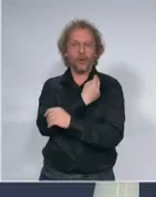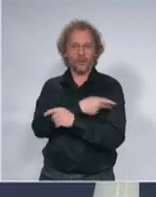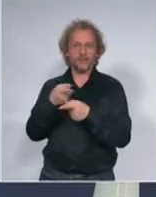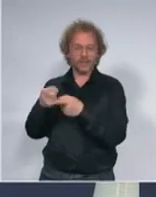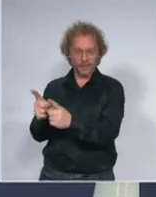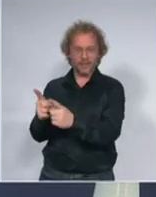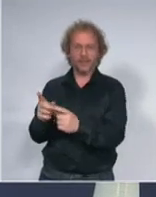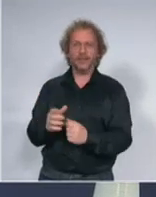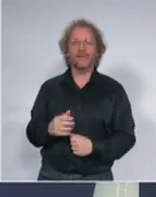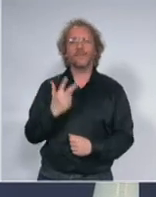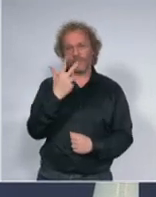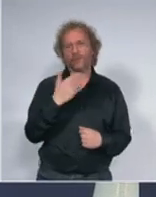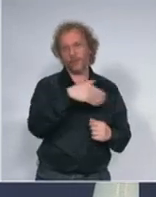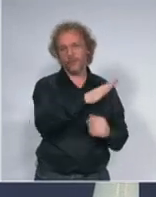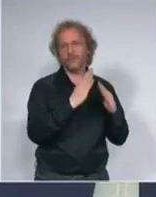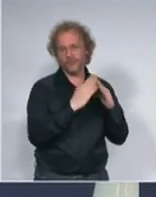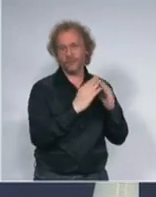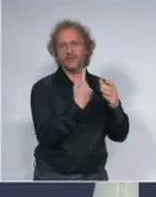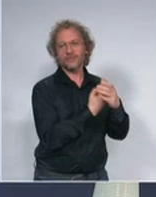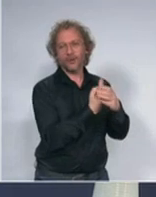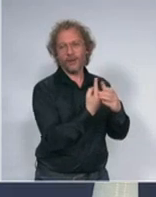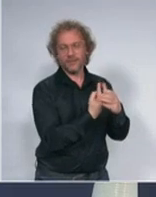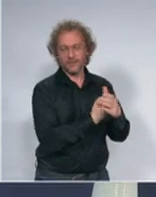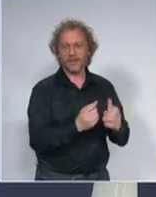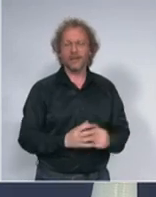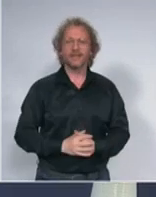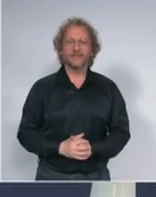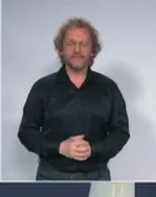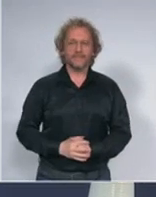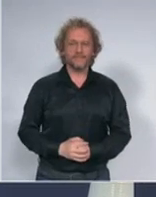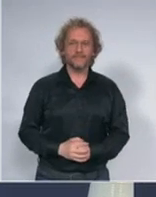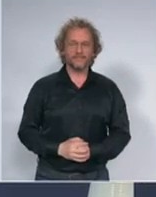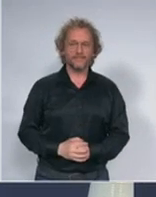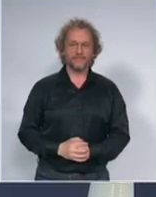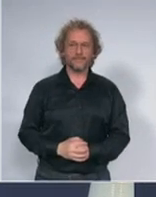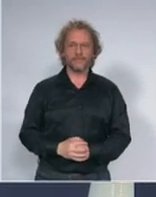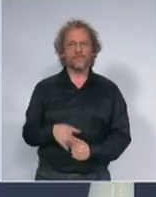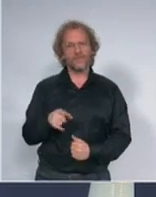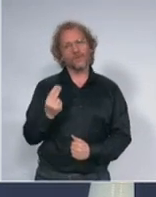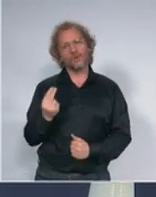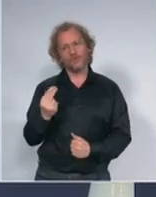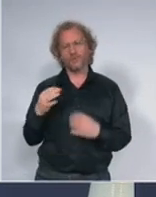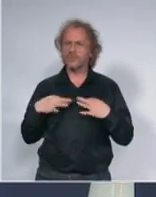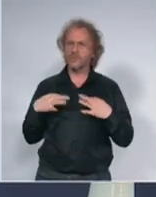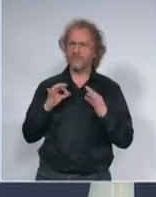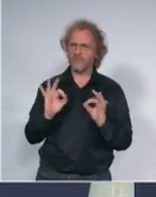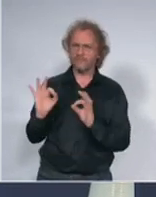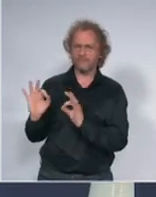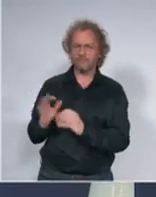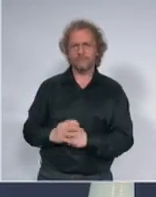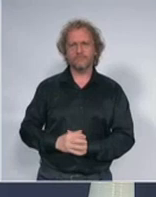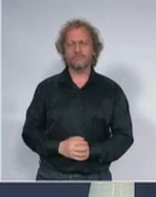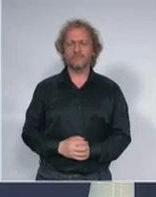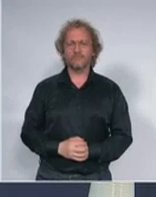otpušteno kući u izolaciju, dakle u dobrom stanju. Dakle, sa